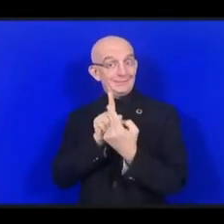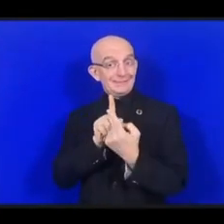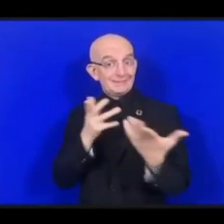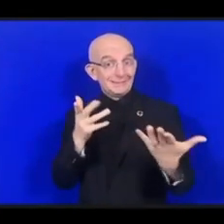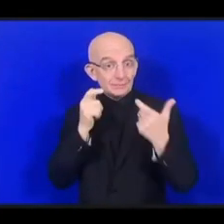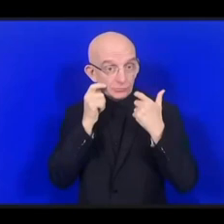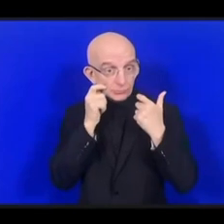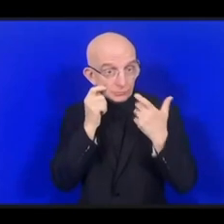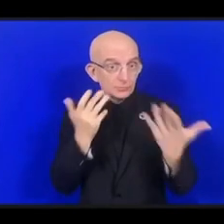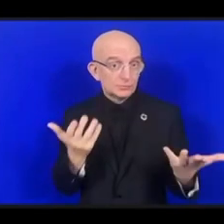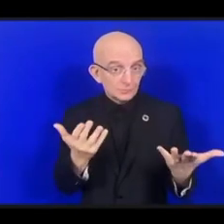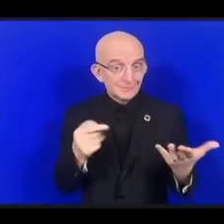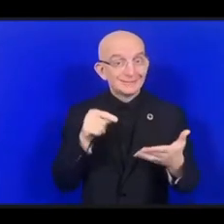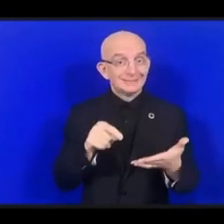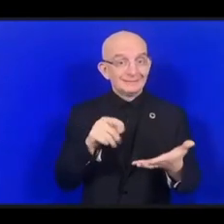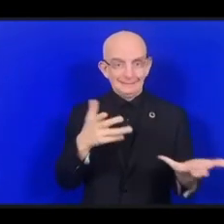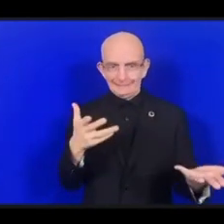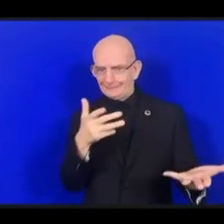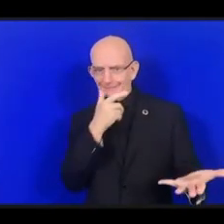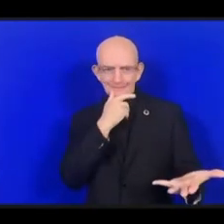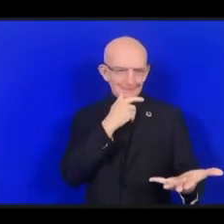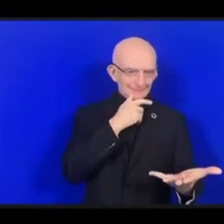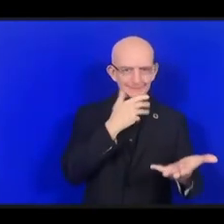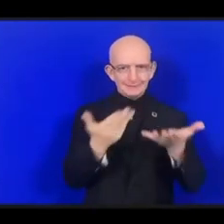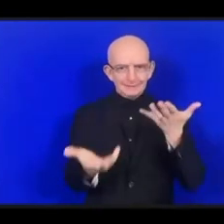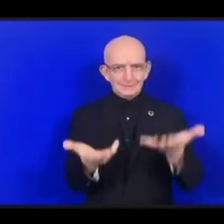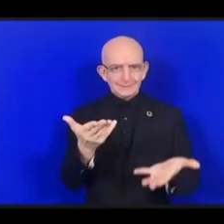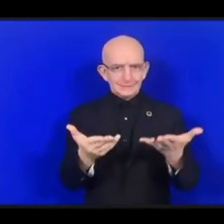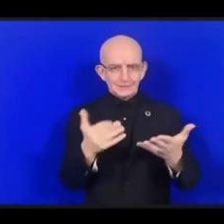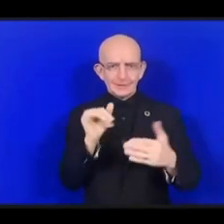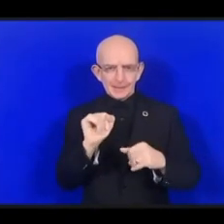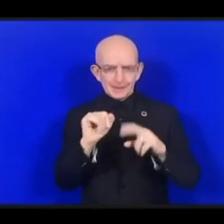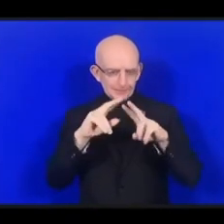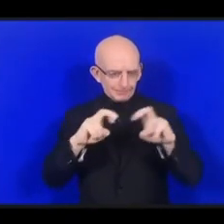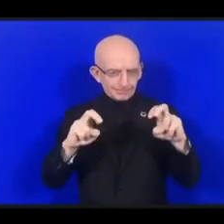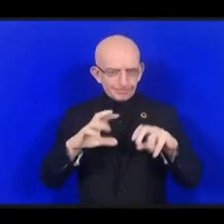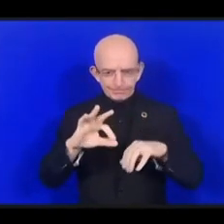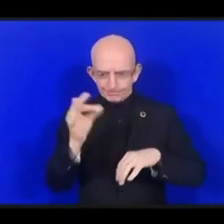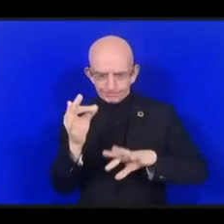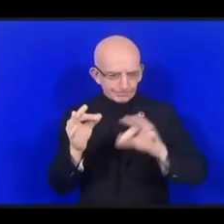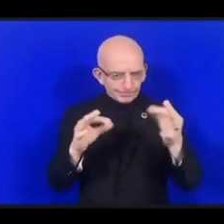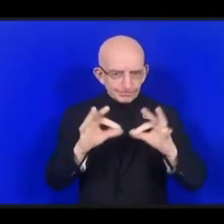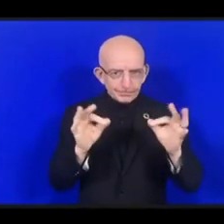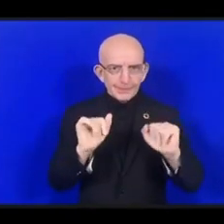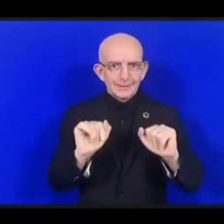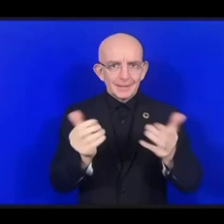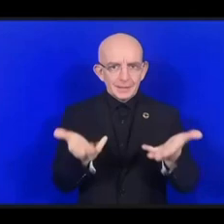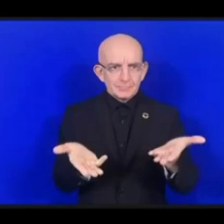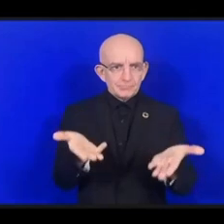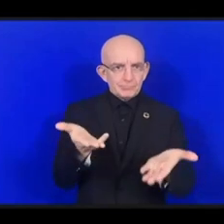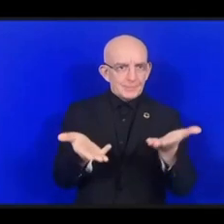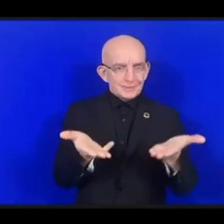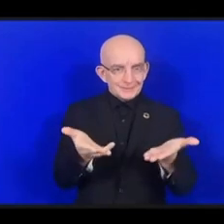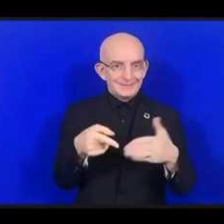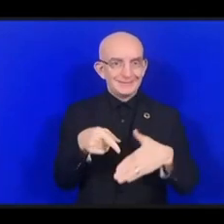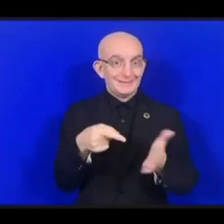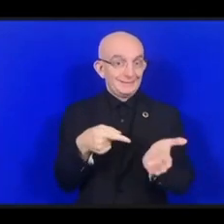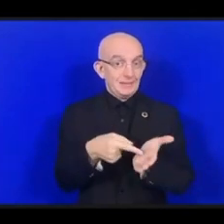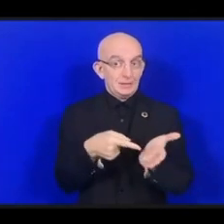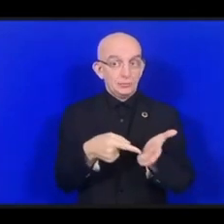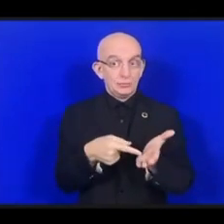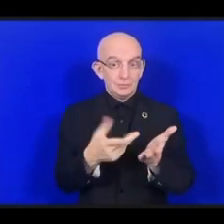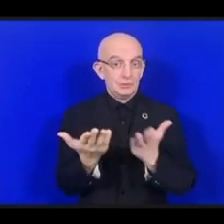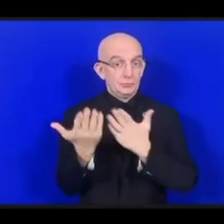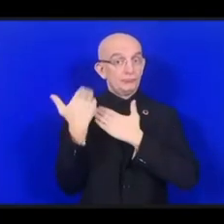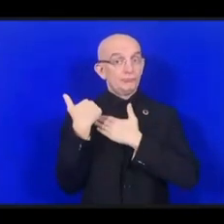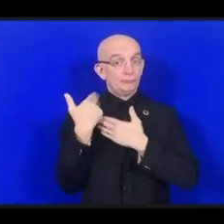прагматического и столь разменяющих хрупкого баланса в использовании технологии, зависит от тех, кто использует технологию.